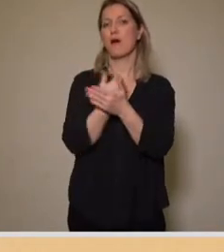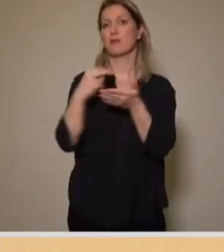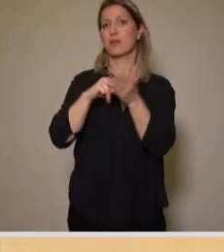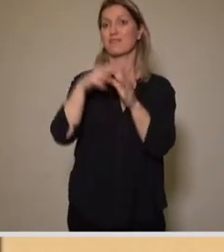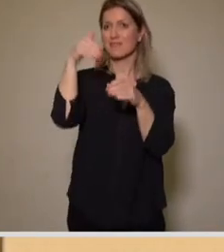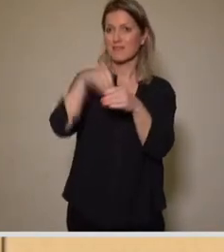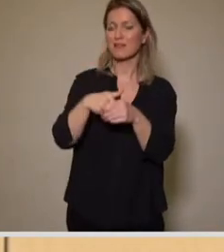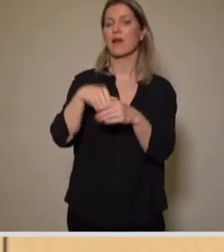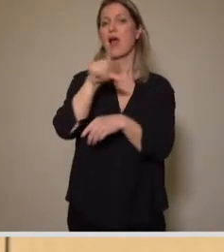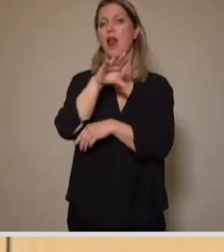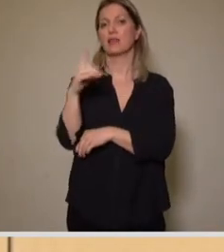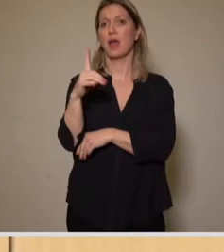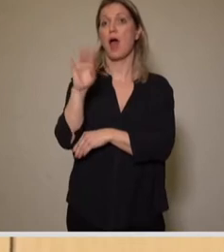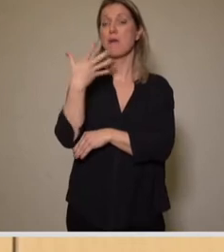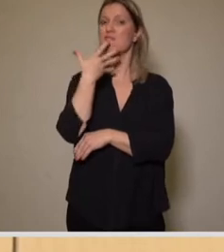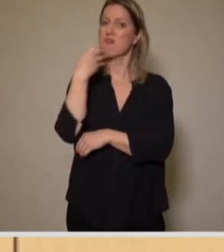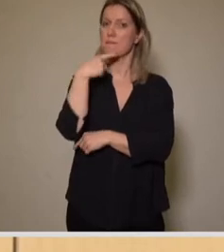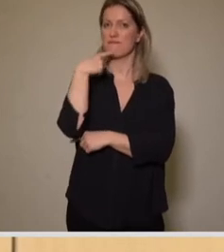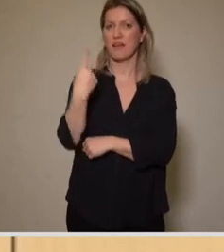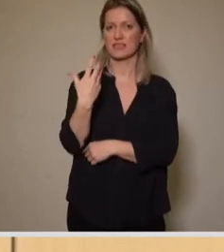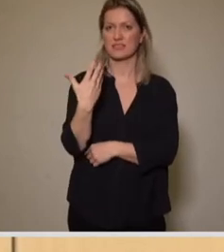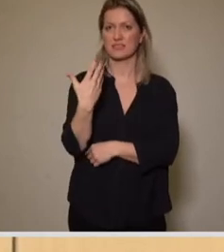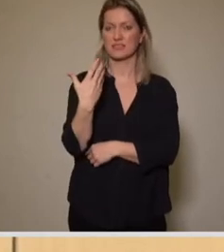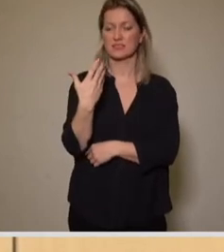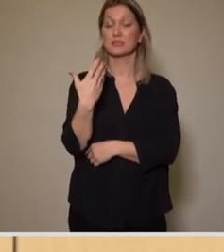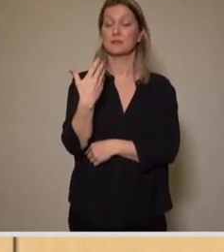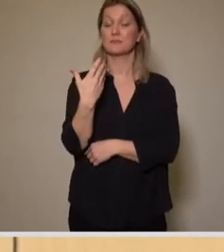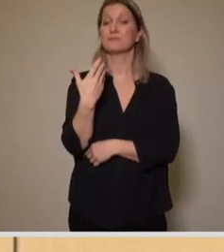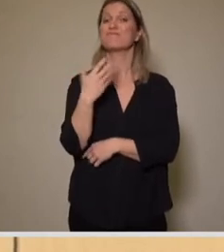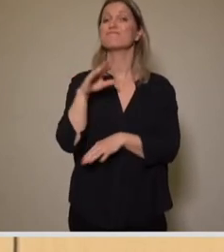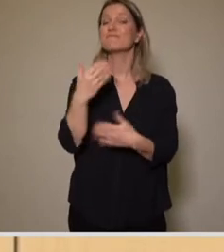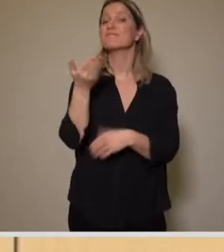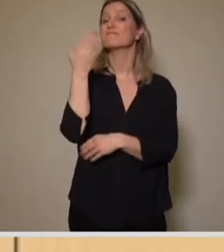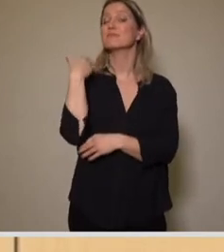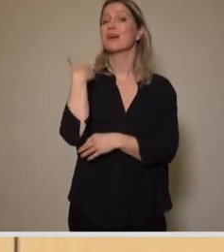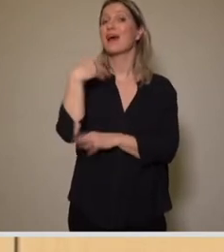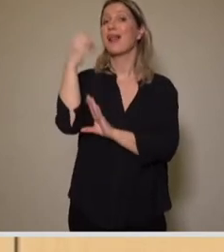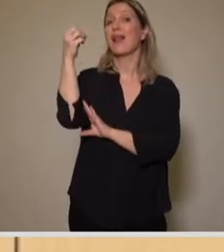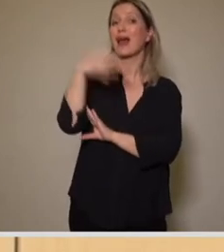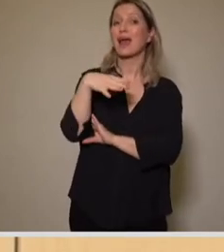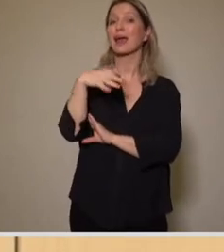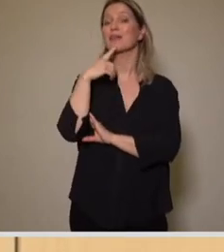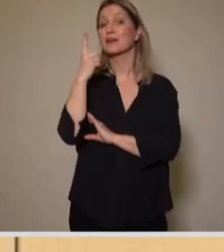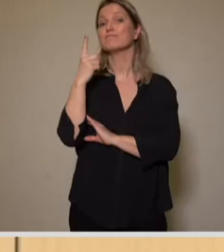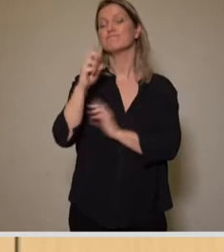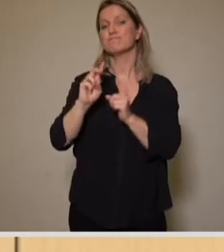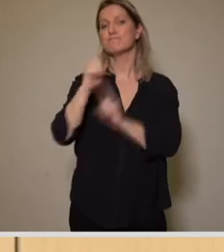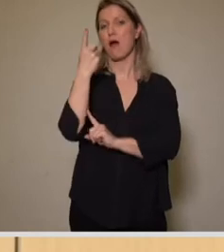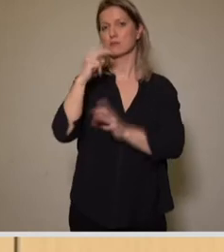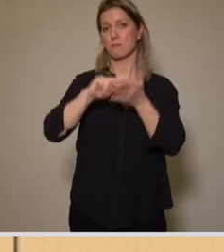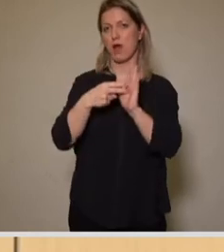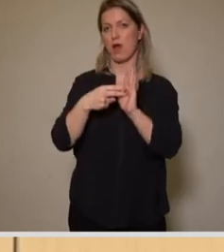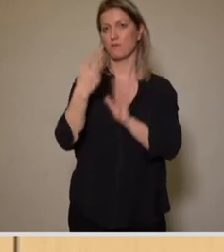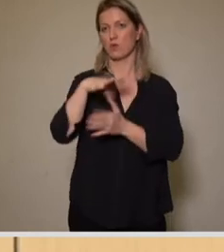warm-weiß ersetzt. Mit dieser Lichtfarbe wurde die diesbezügliche Festlegung des Licht-Masterplans der Landeshauptstadt Dresden umgesetzt.